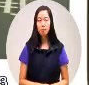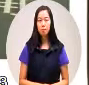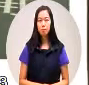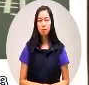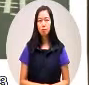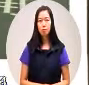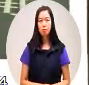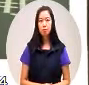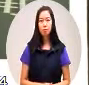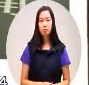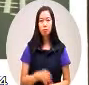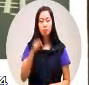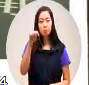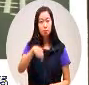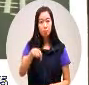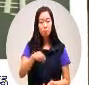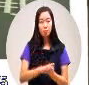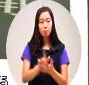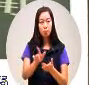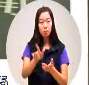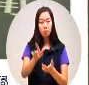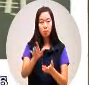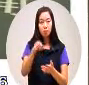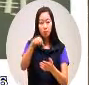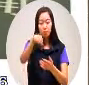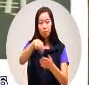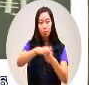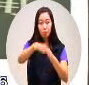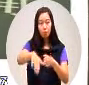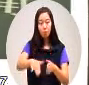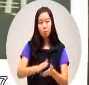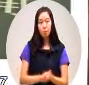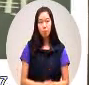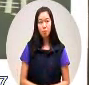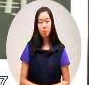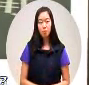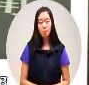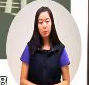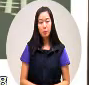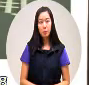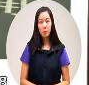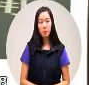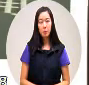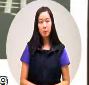看我下面我下面有几字字圈圈